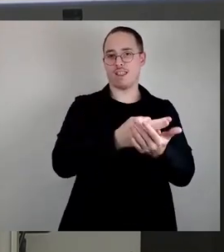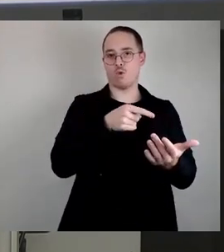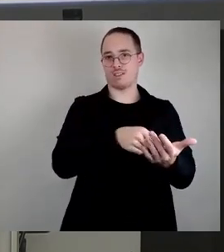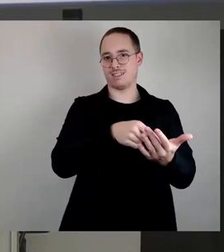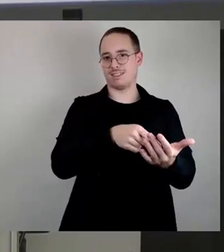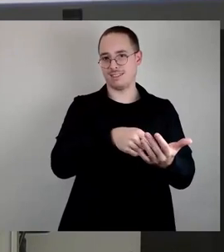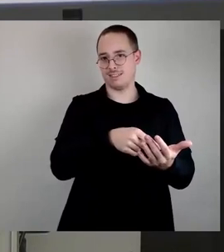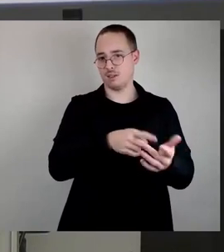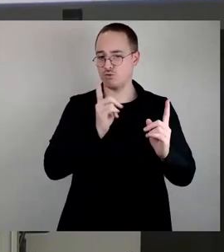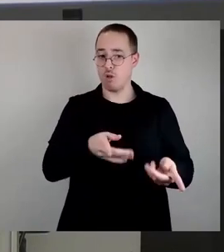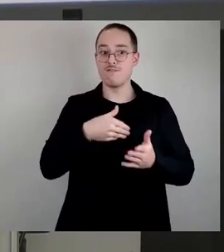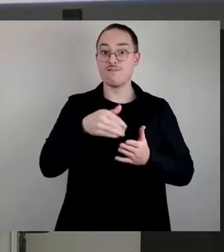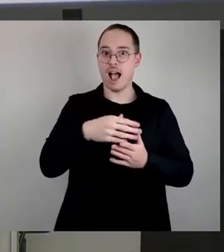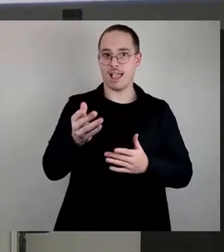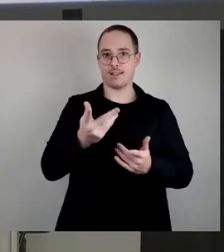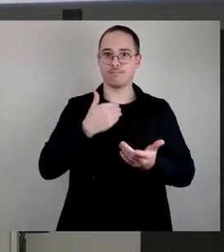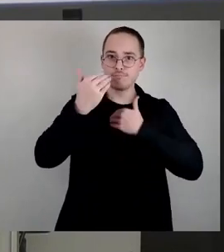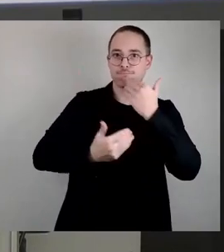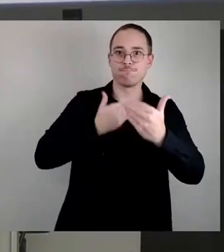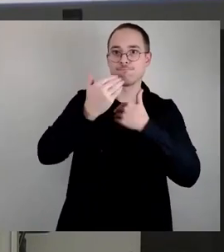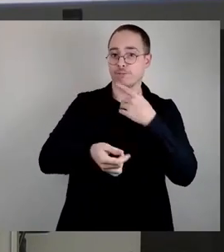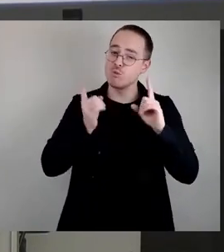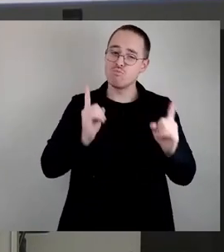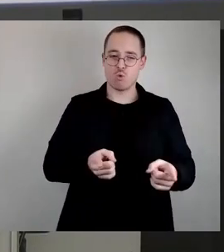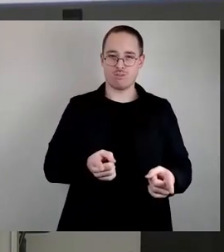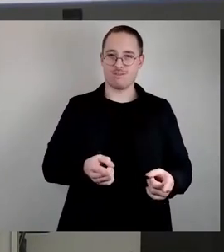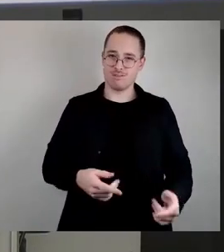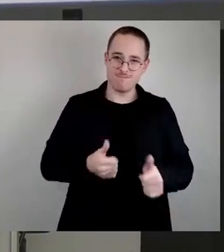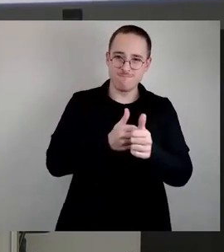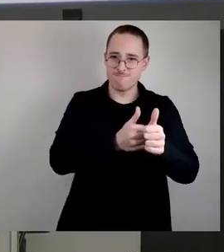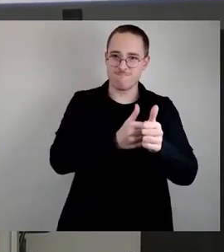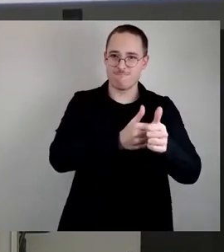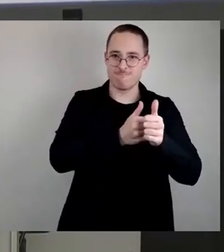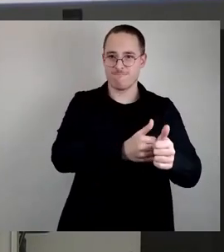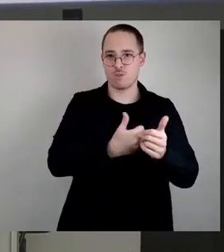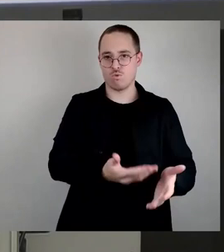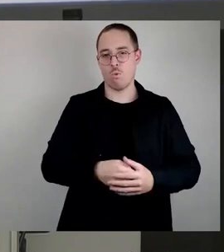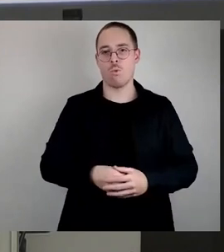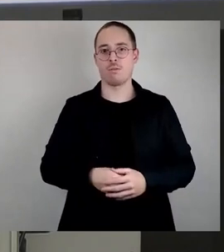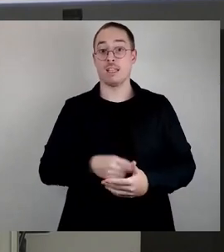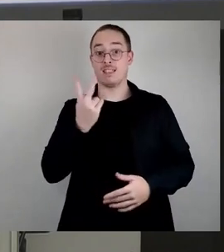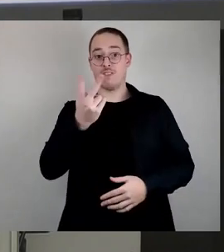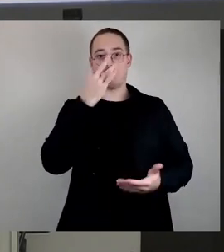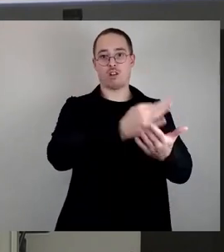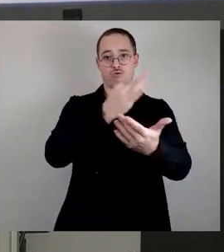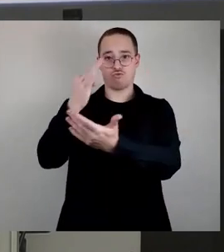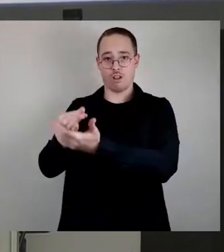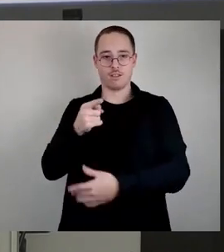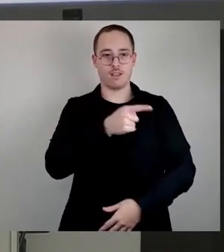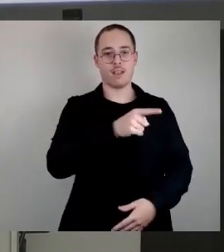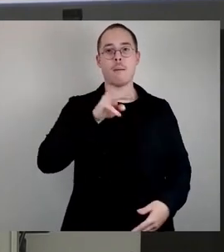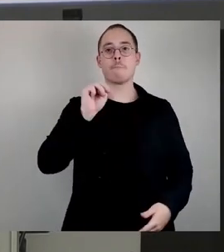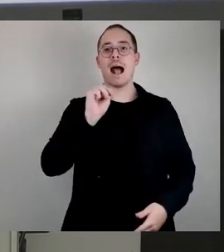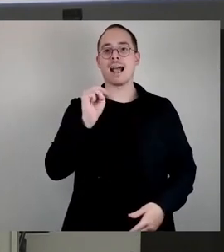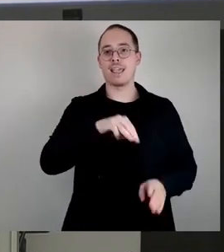weiter berichtet werden. da muss man stärker dranbleiben. Zwei Schulstandorte sind da zum Beispiel genannt worden. Die Marienberger Straße